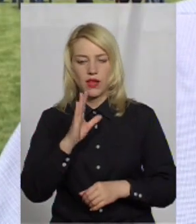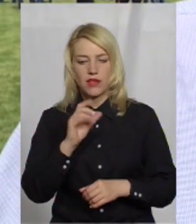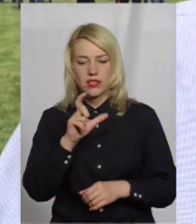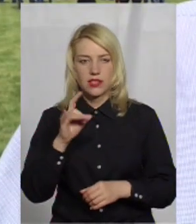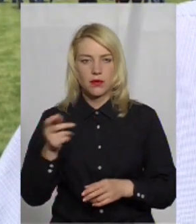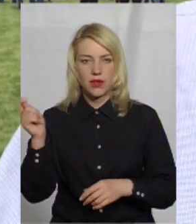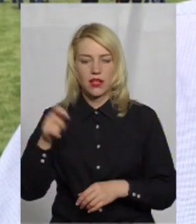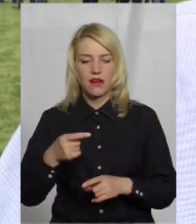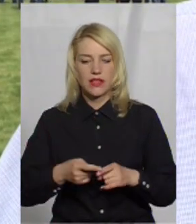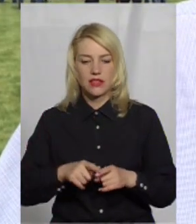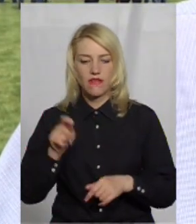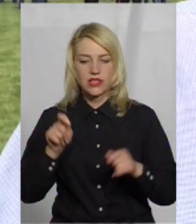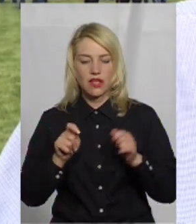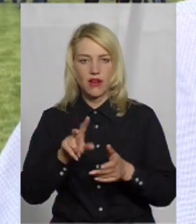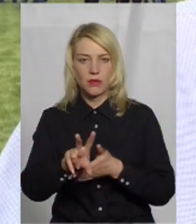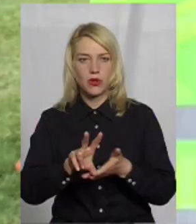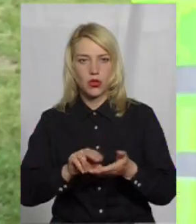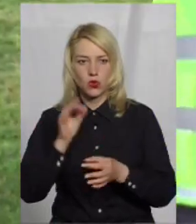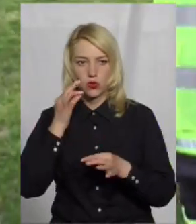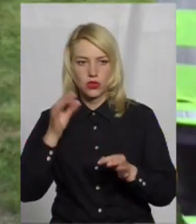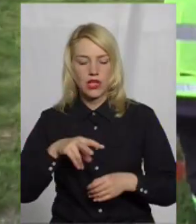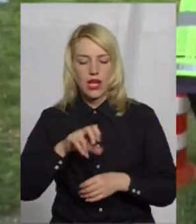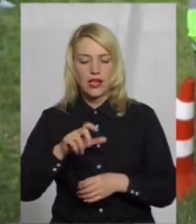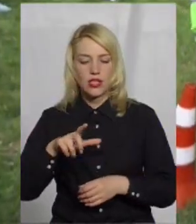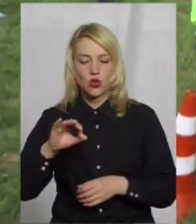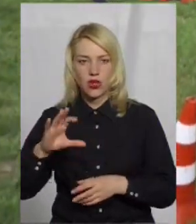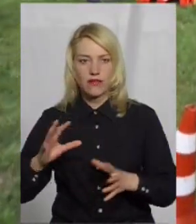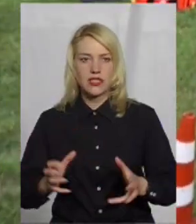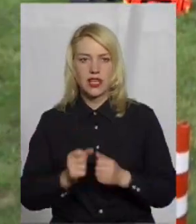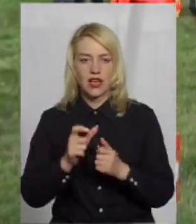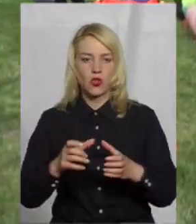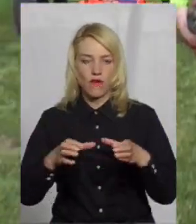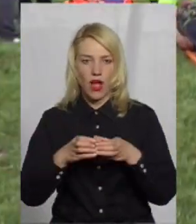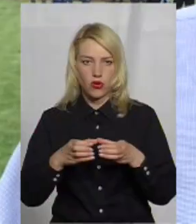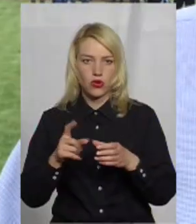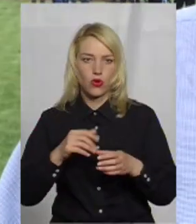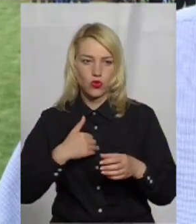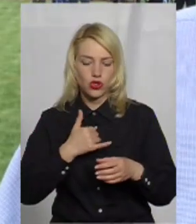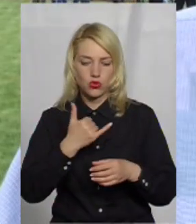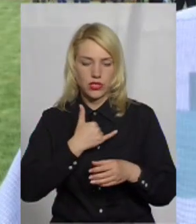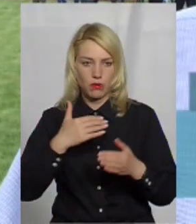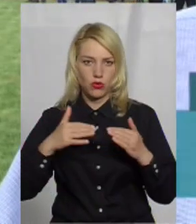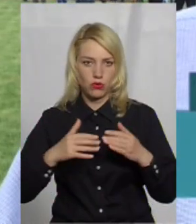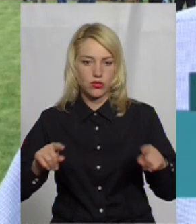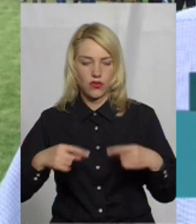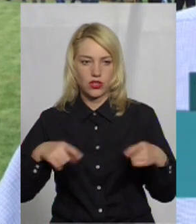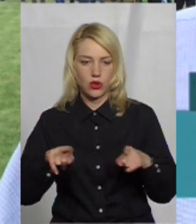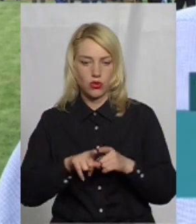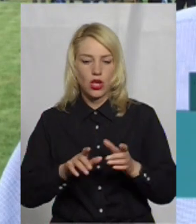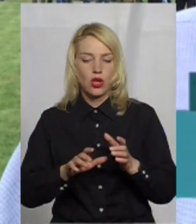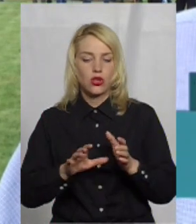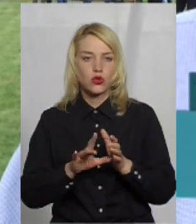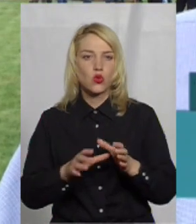приїхав на фестиваль переймати досвід лісово-гренівецьких рятувальників, бо хочуть створити в себе таку службу. У нас є село, яке